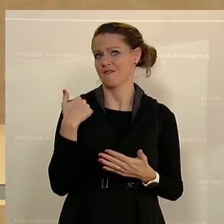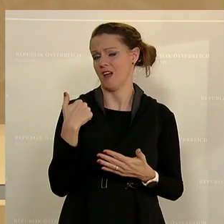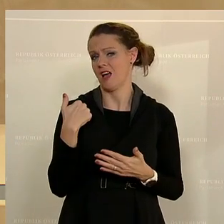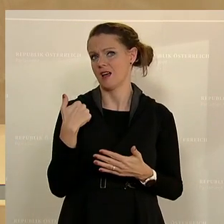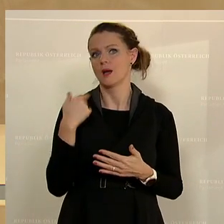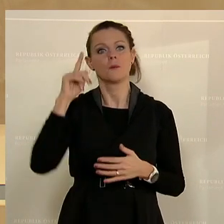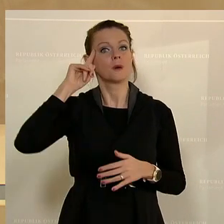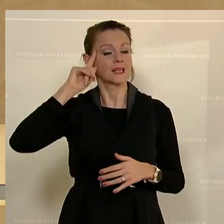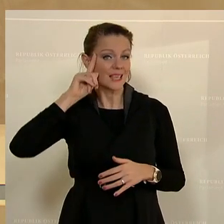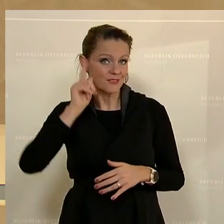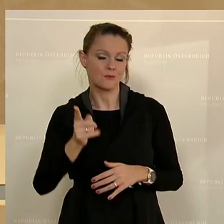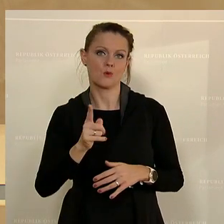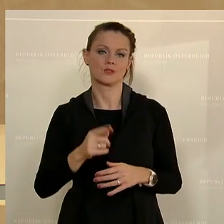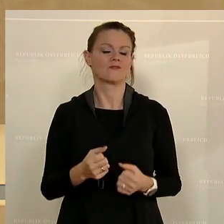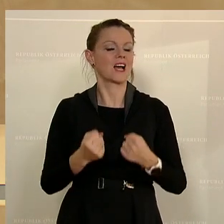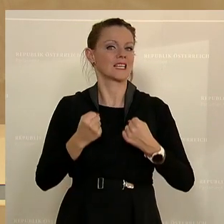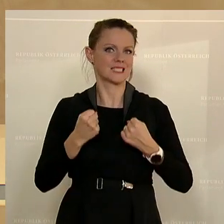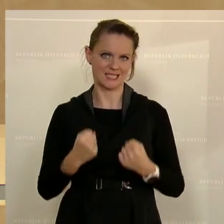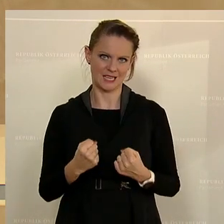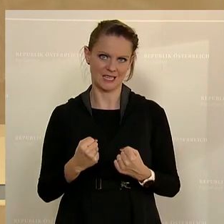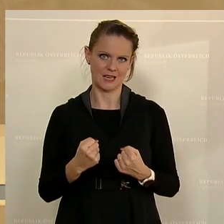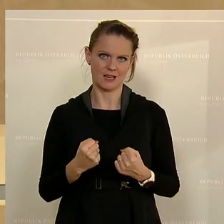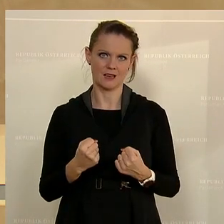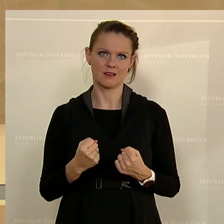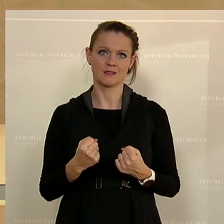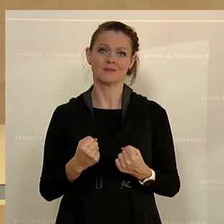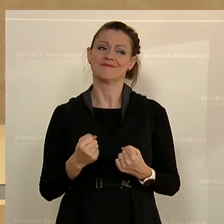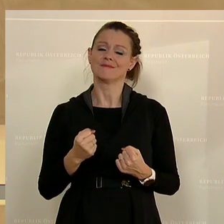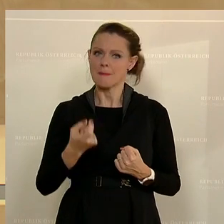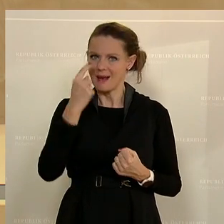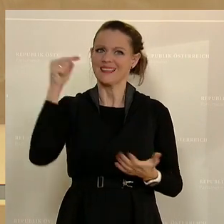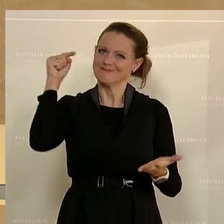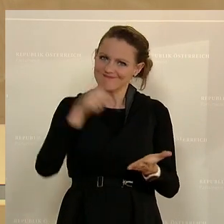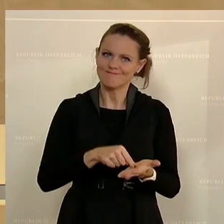Bewusstsein und in der vollen Überzeugung, dass sie das sind, was Österreich braucht.